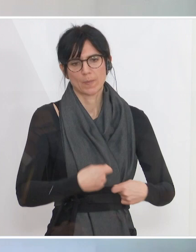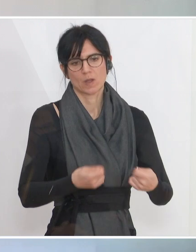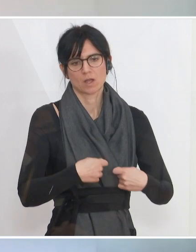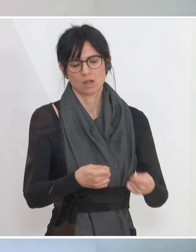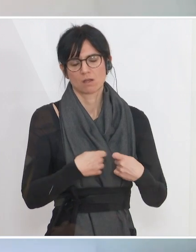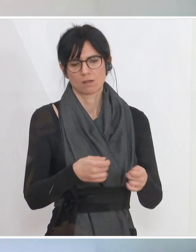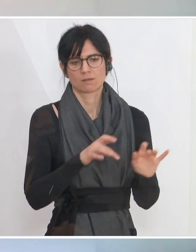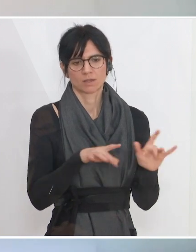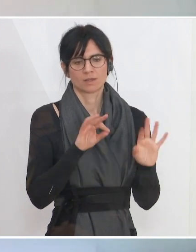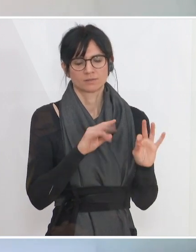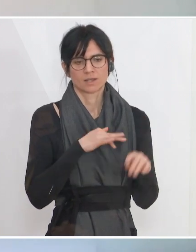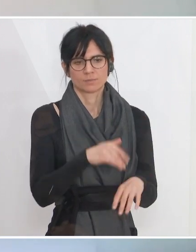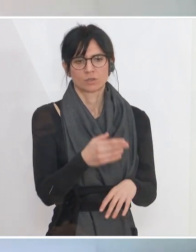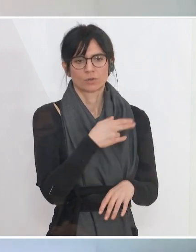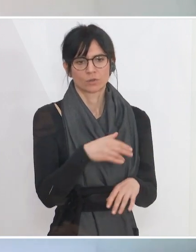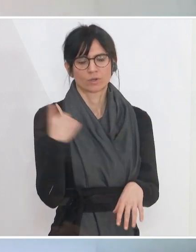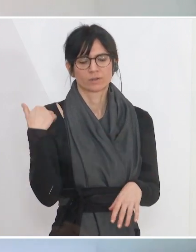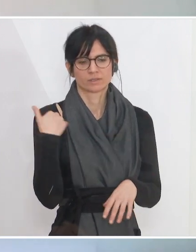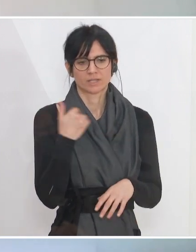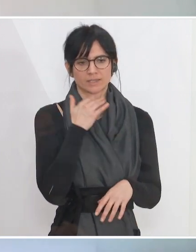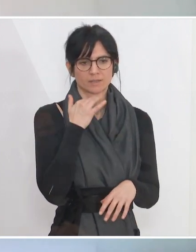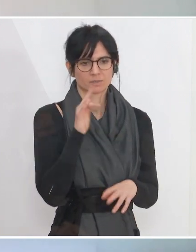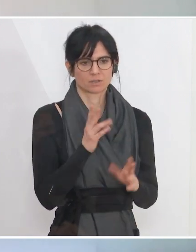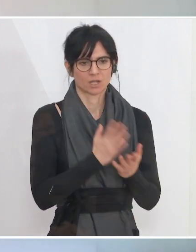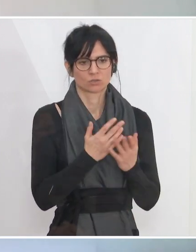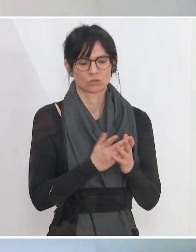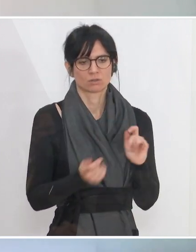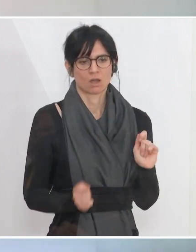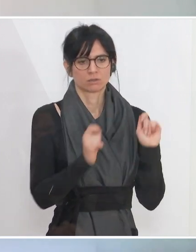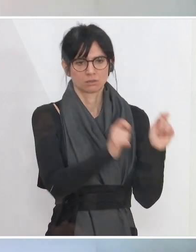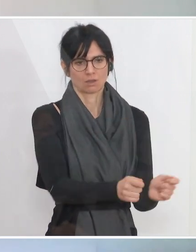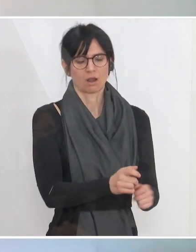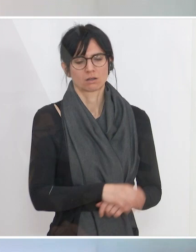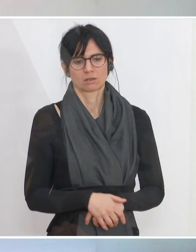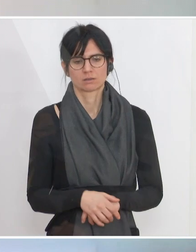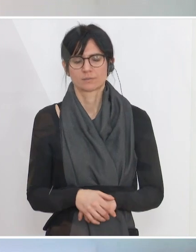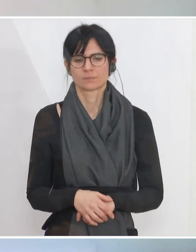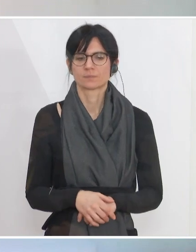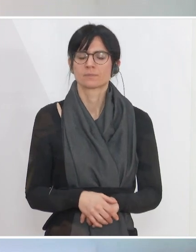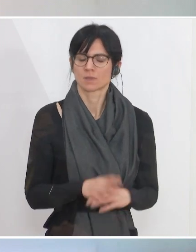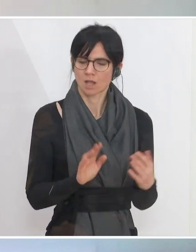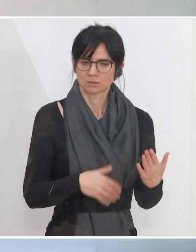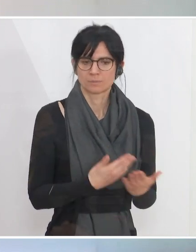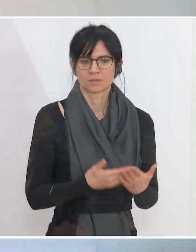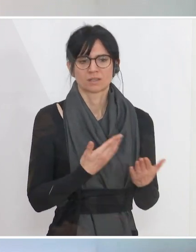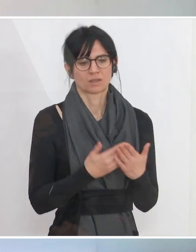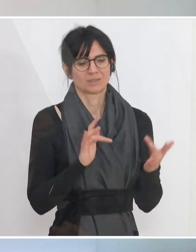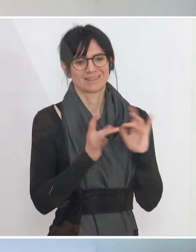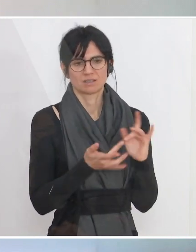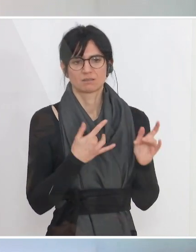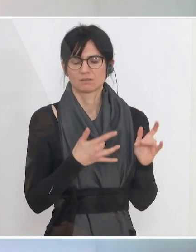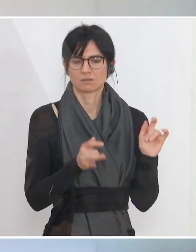Millionen Euro, die schon seit Samstag abrufbar sind von den Händlerinnen und Händlern, zur Verfügung gestellt für